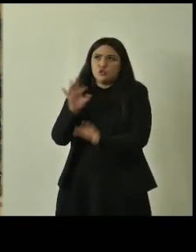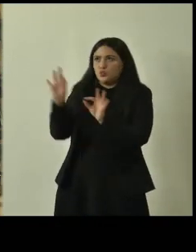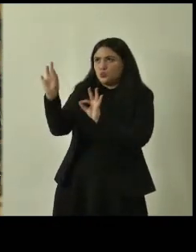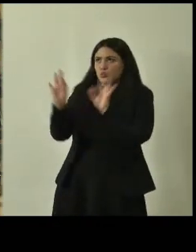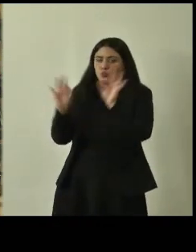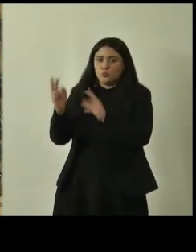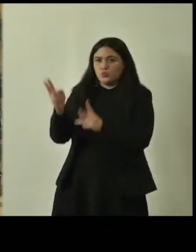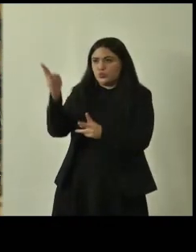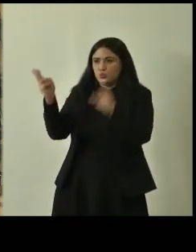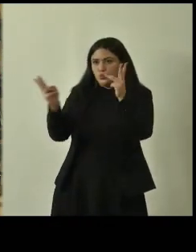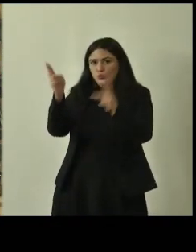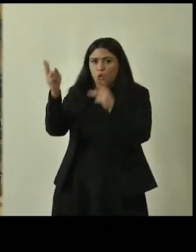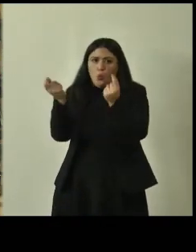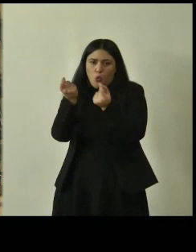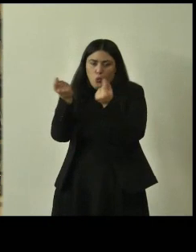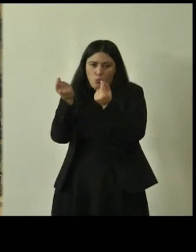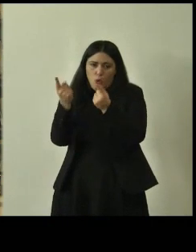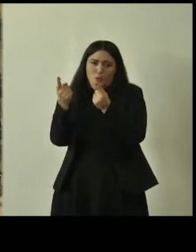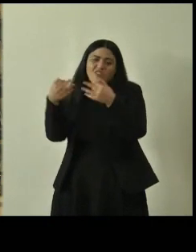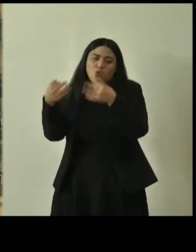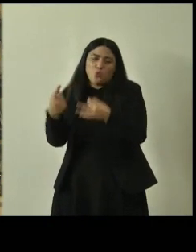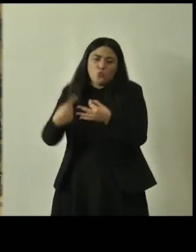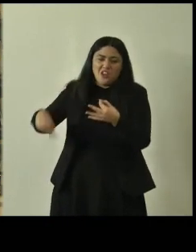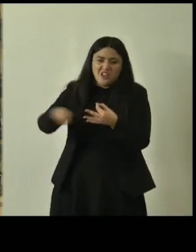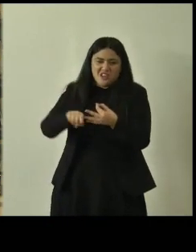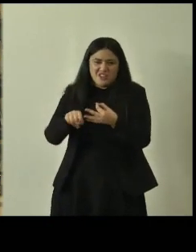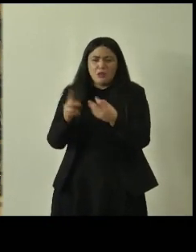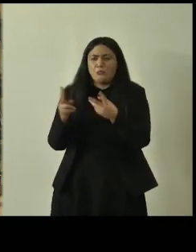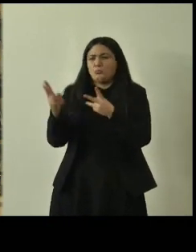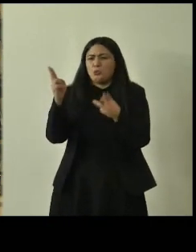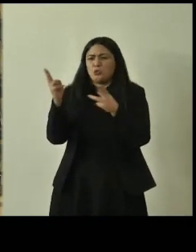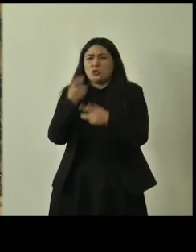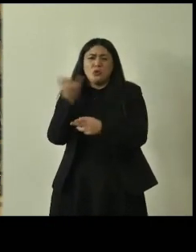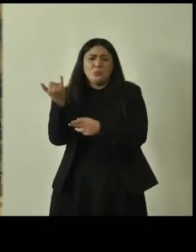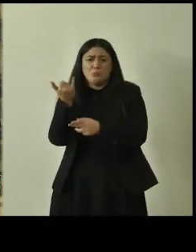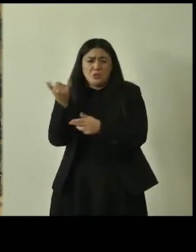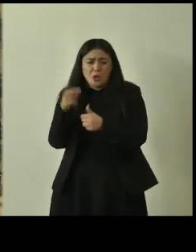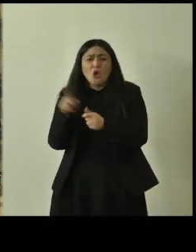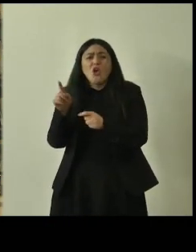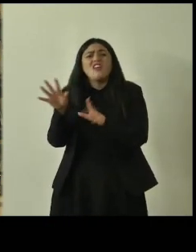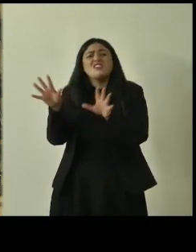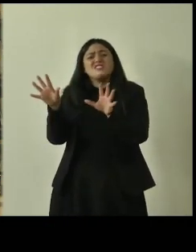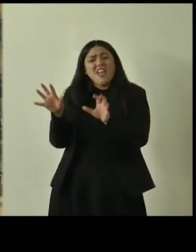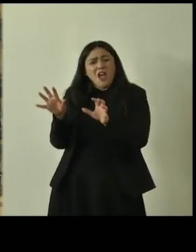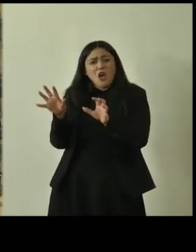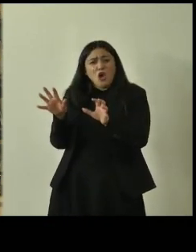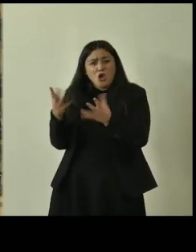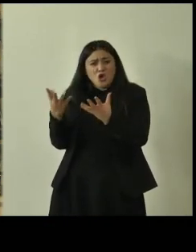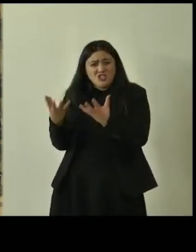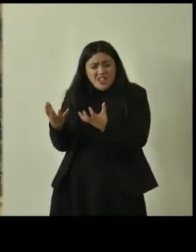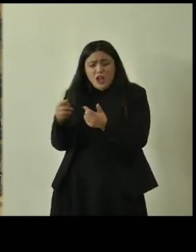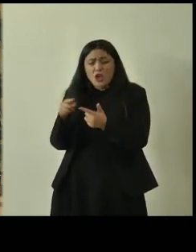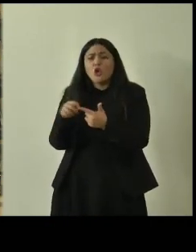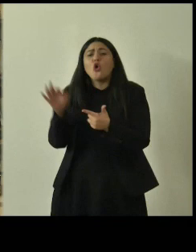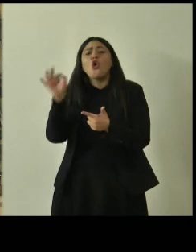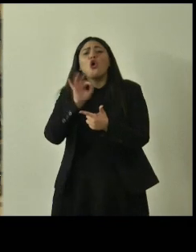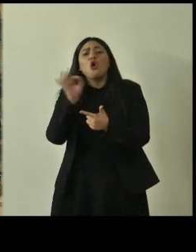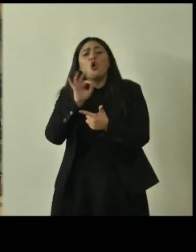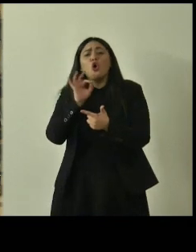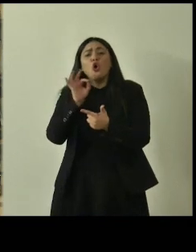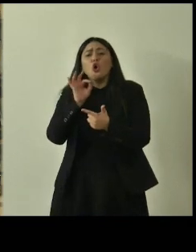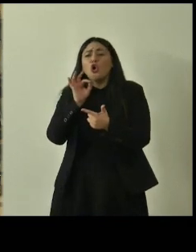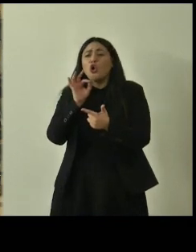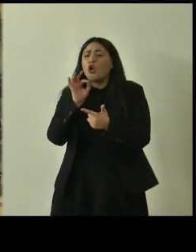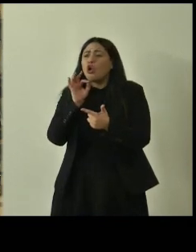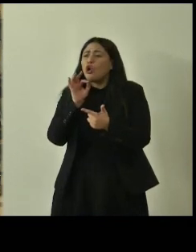sicurezza per mettere in sicurezza o facciamo delle mini potature, rimonda del secco o dei consolidamenti come quello che non ho